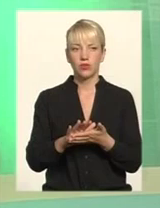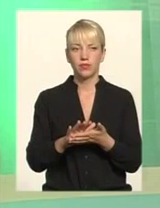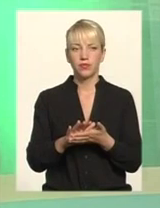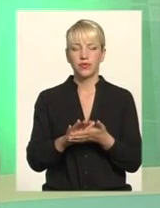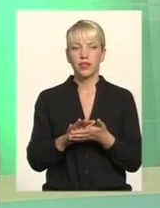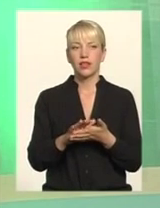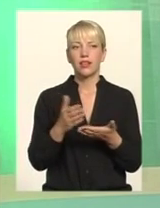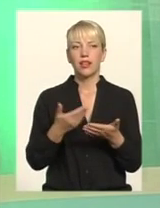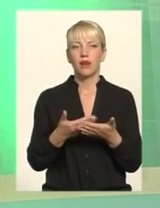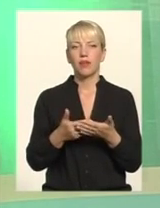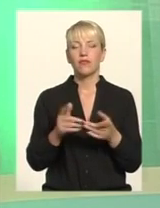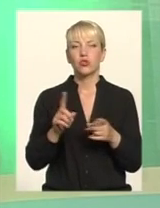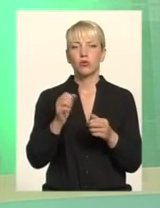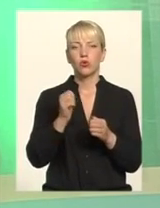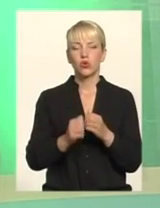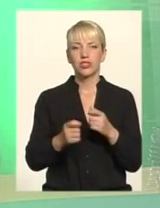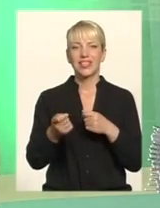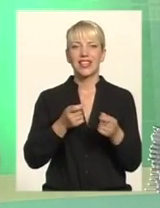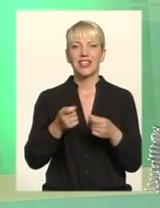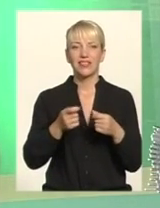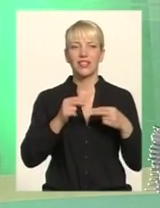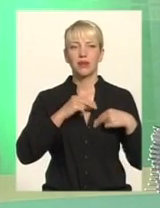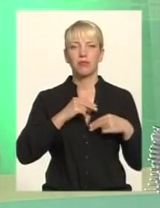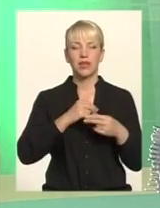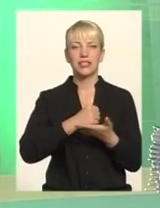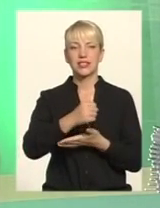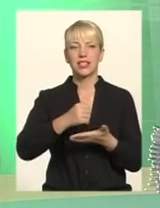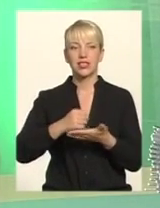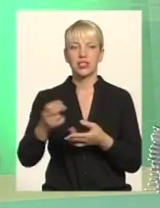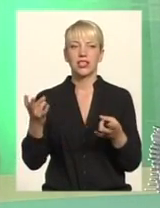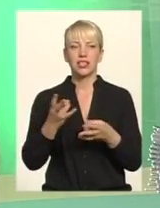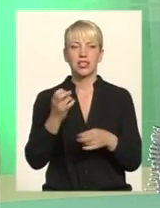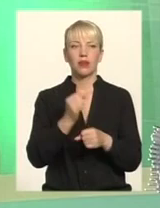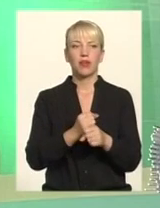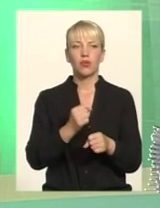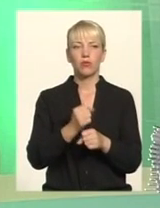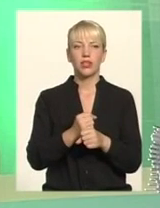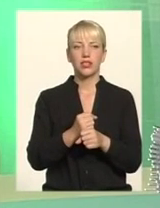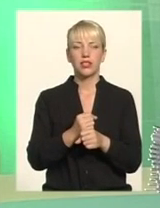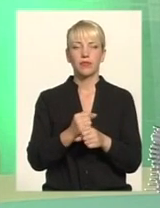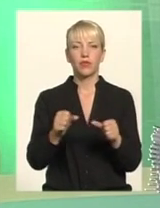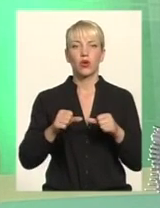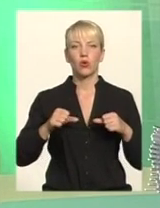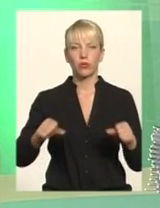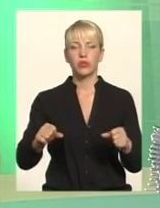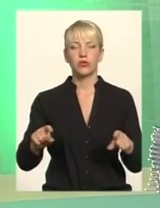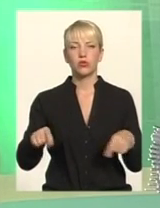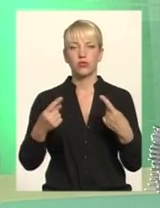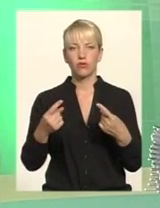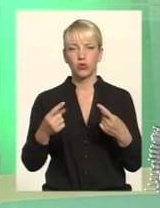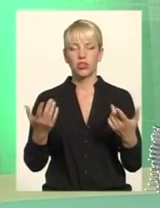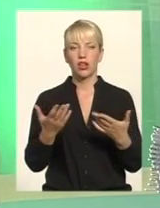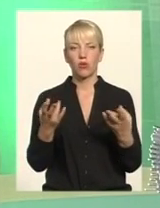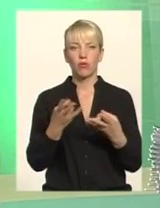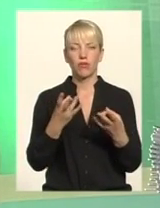кожні керівні призначення Все ж таки треба робити Комісію створювати В яку